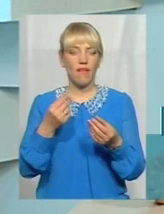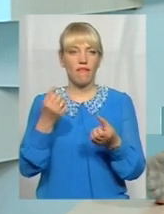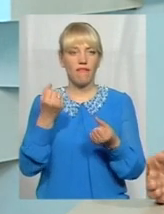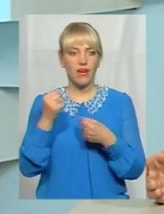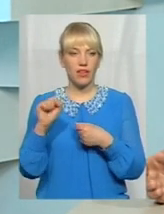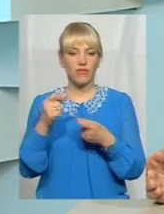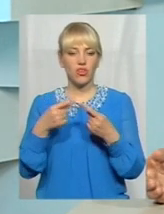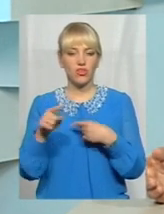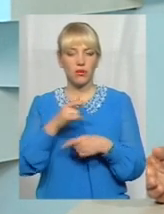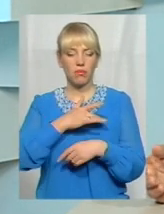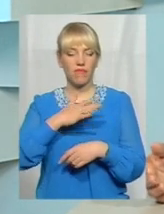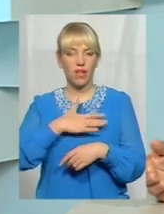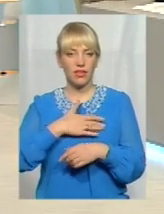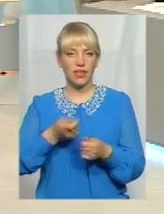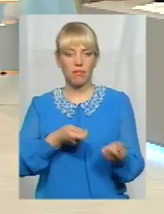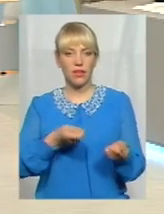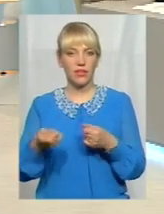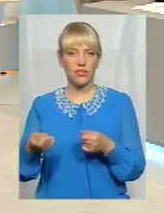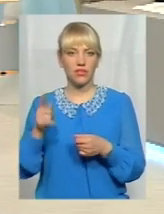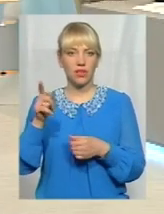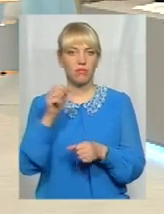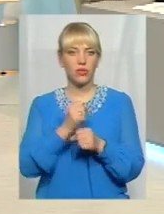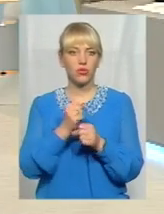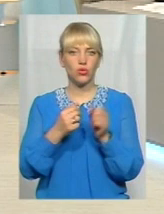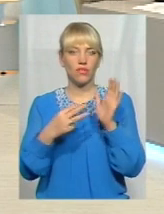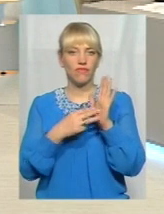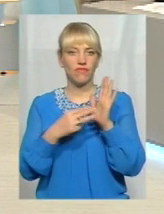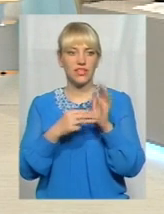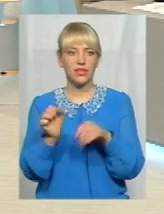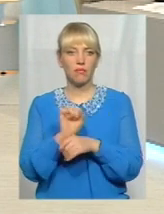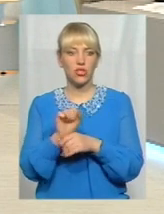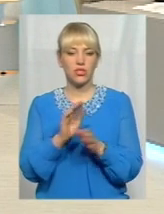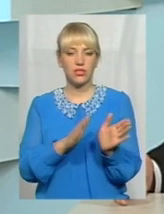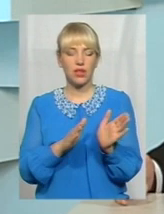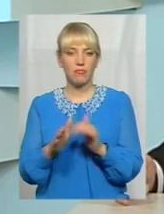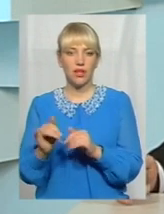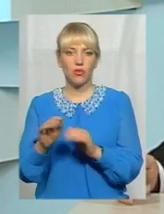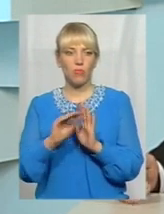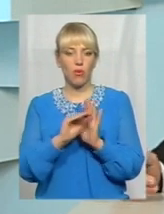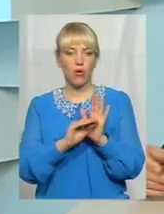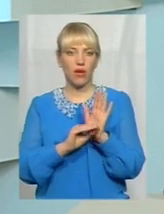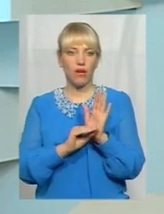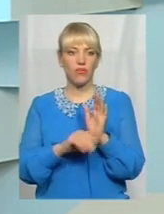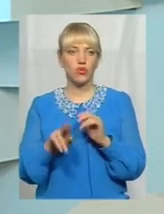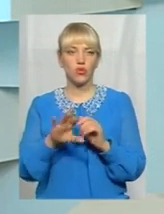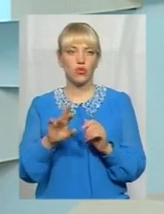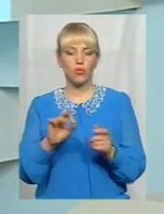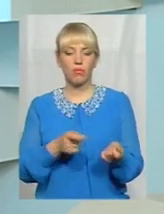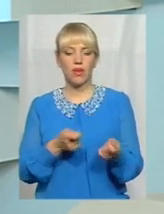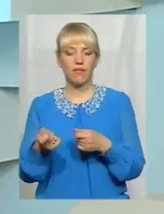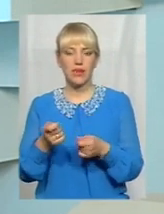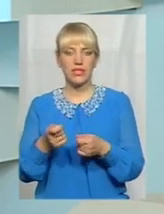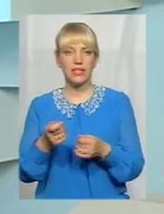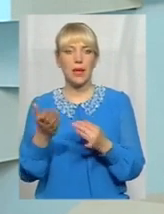приватний перевізник. Там працює вісім машин, але вони працюють стабільно і працюють по графіку. Щодо перевезення пільгових